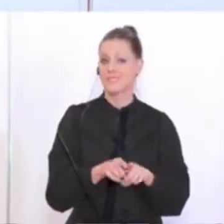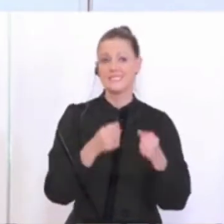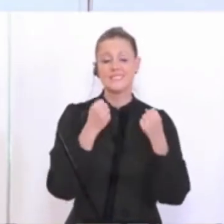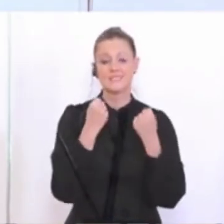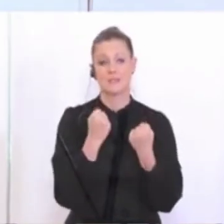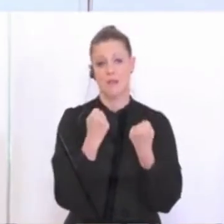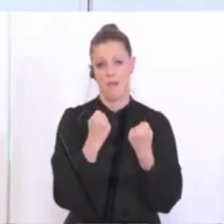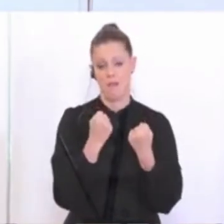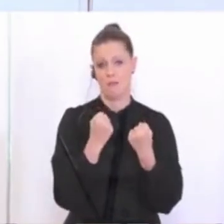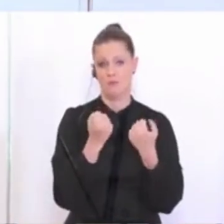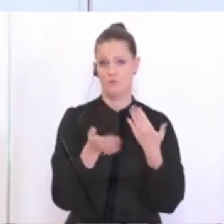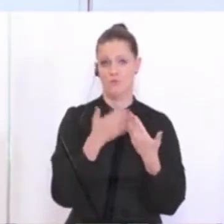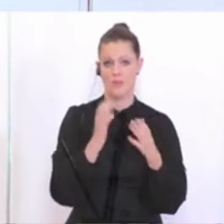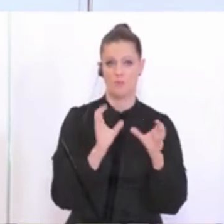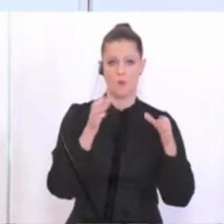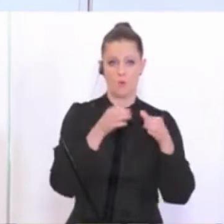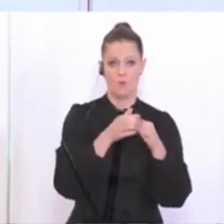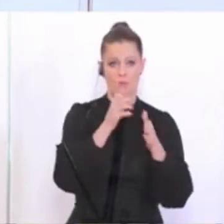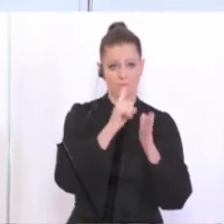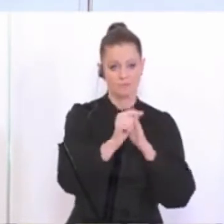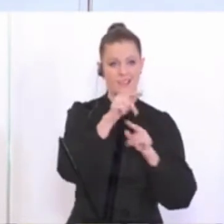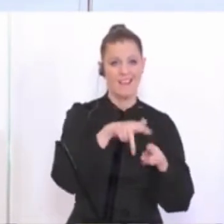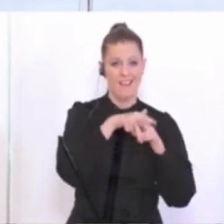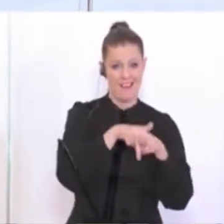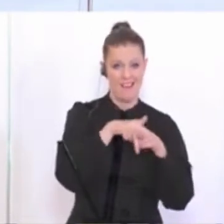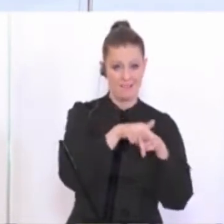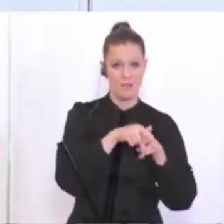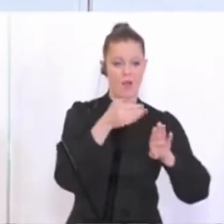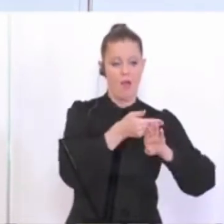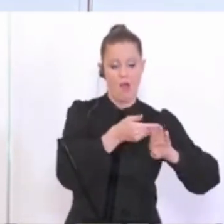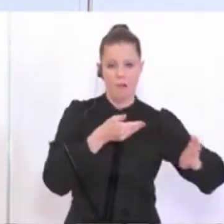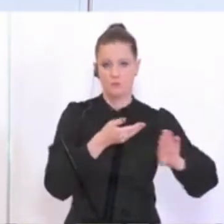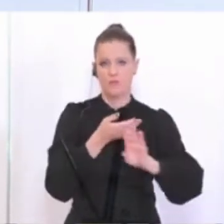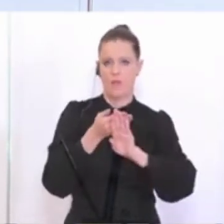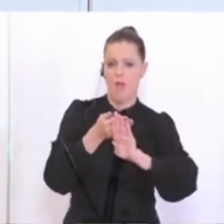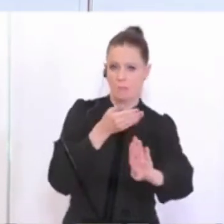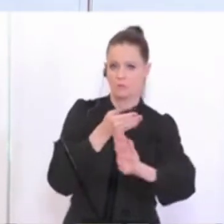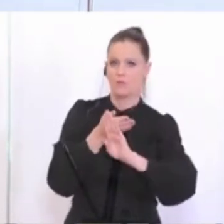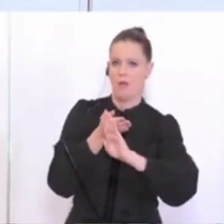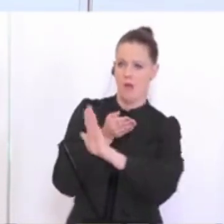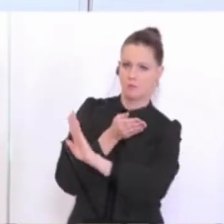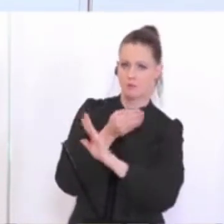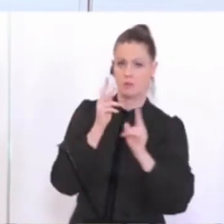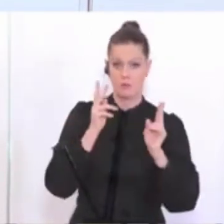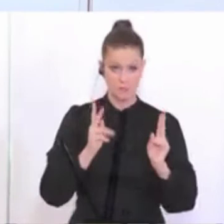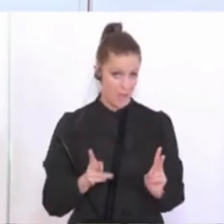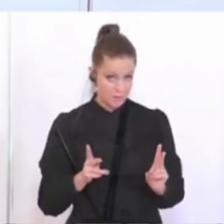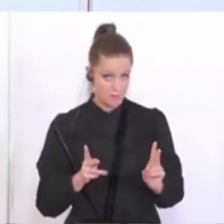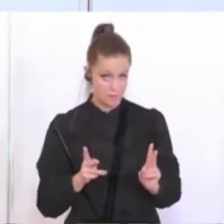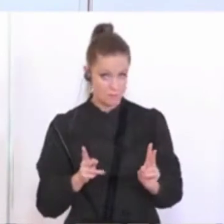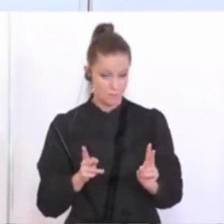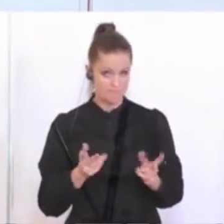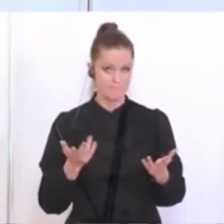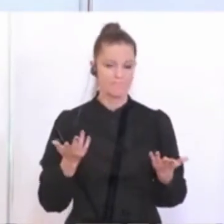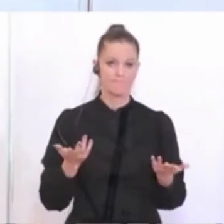Sicherheit, wenn Gruppen ausreiten, wahrscheinlich möglich, mit entsprechenden Abständen hier vorzugehen, wie weit es auch